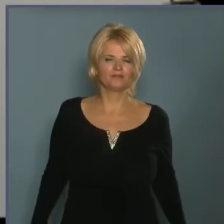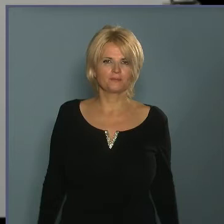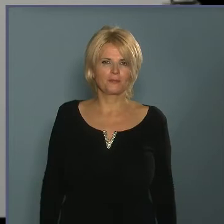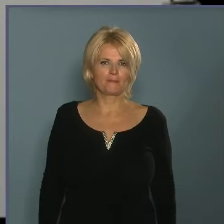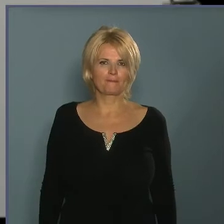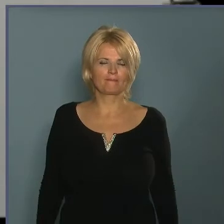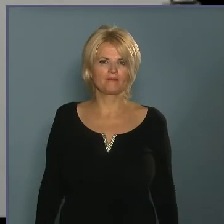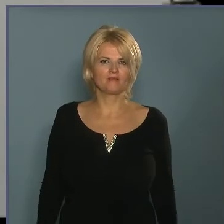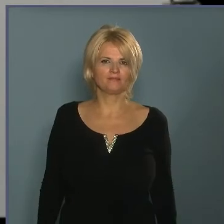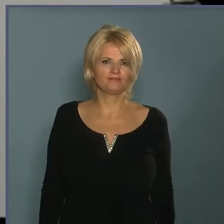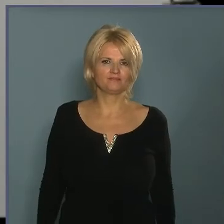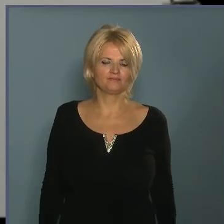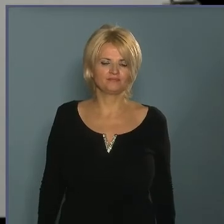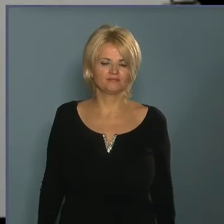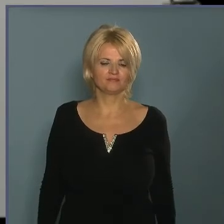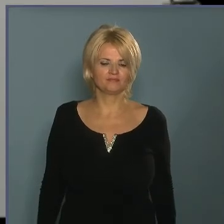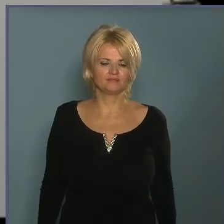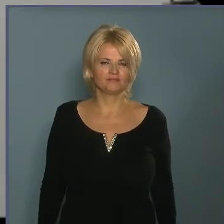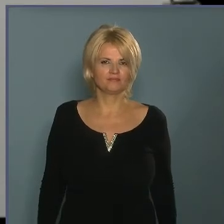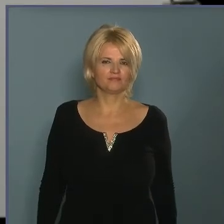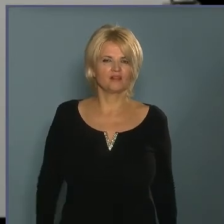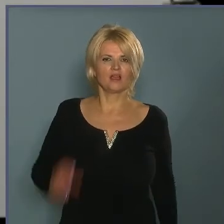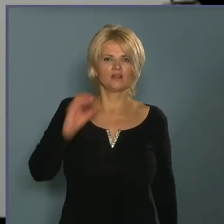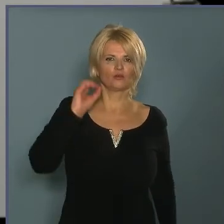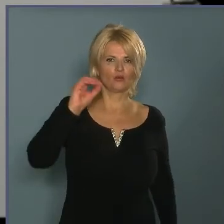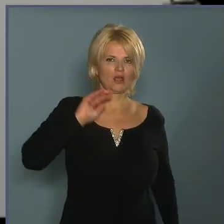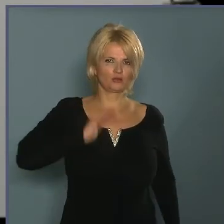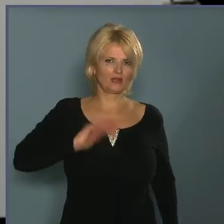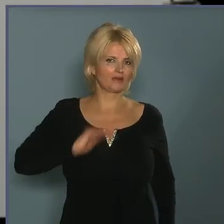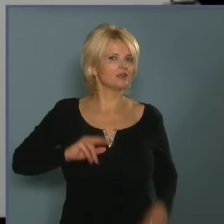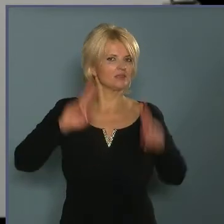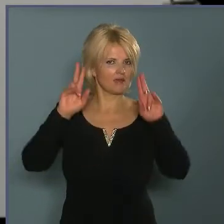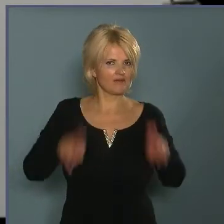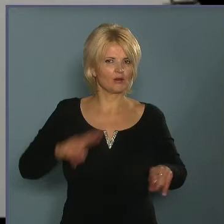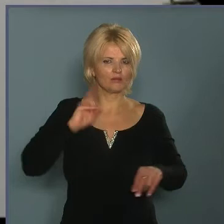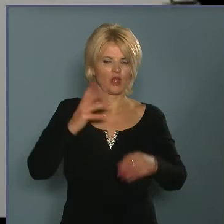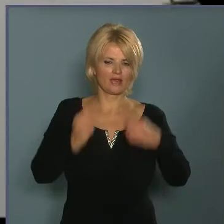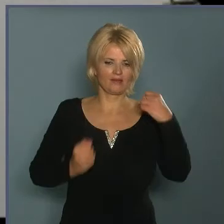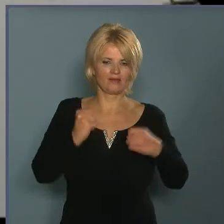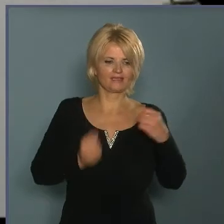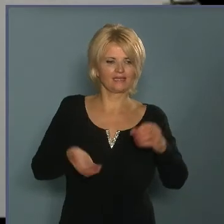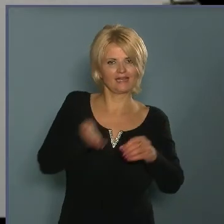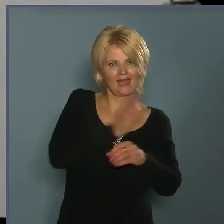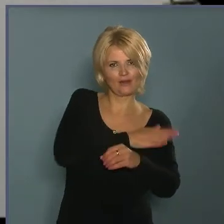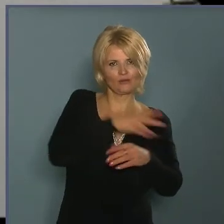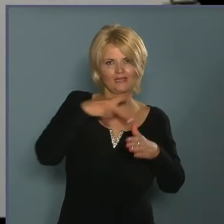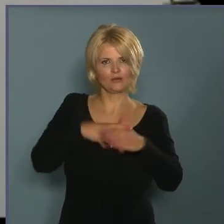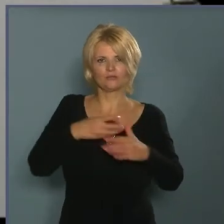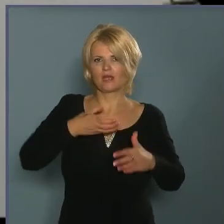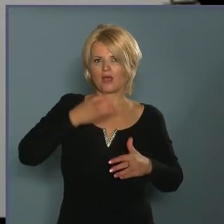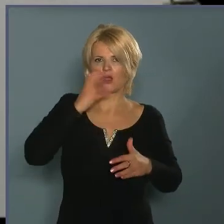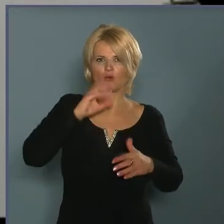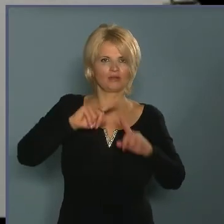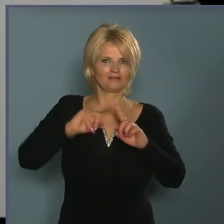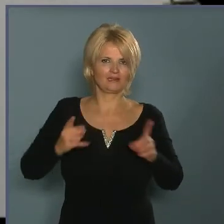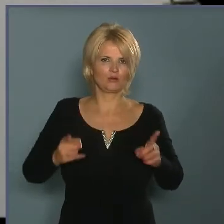Valóban teljes támogatottság részenről a nulla tolerancia. Aki vezet, az sem előtte, sem közben ne fogyasszon alkoholt.